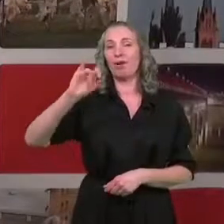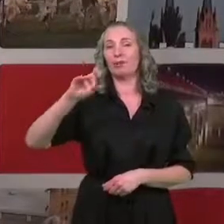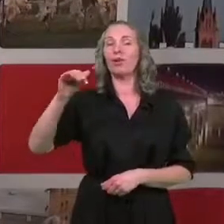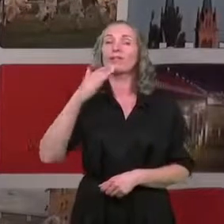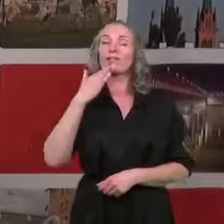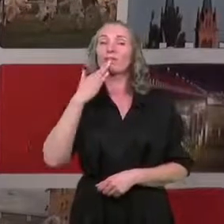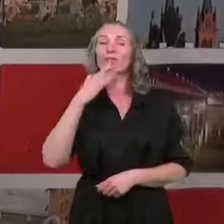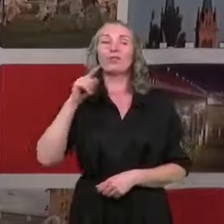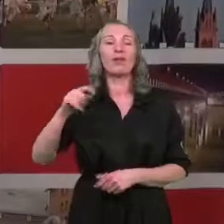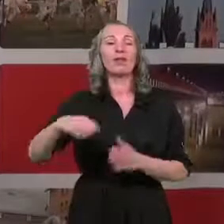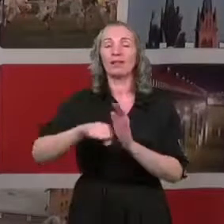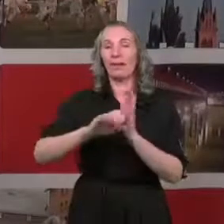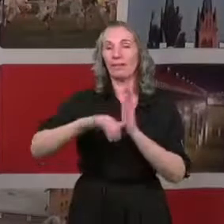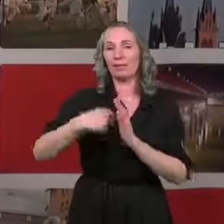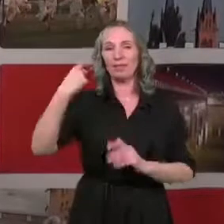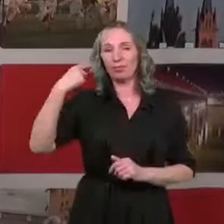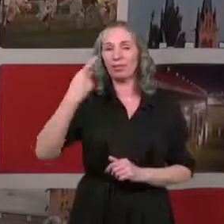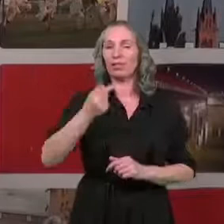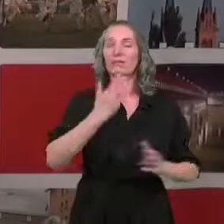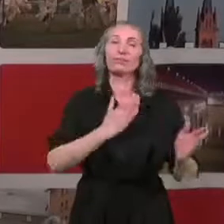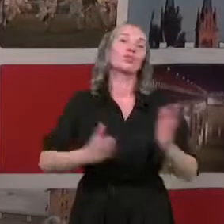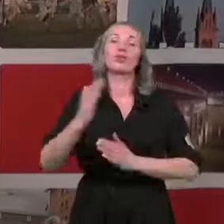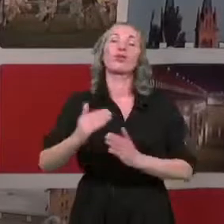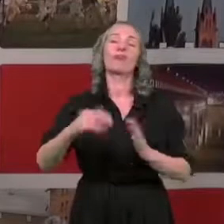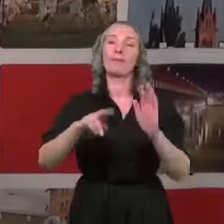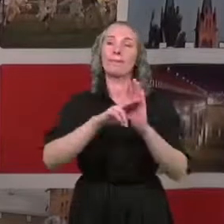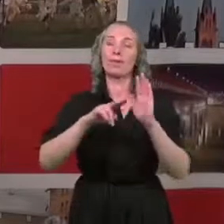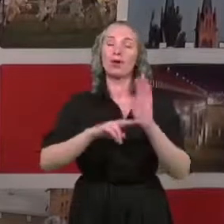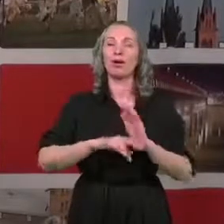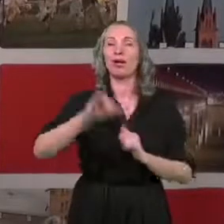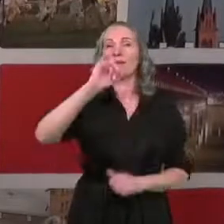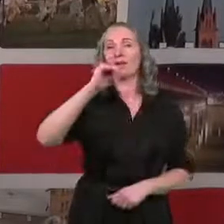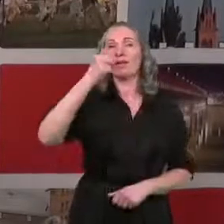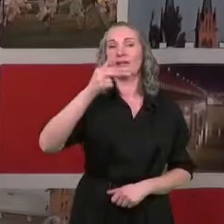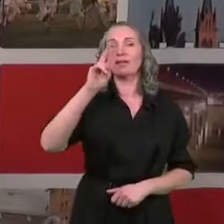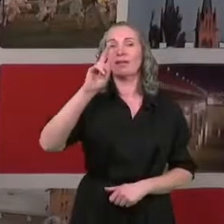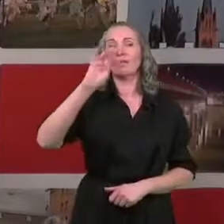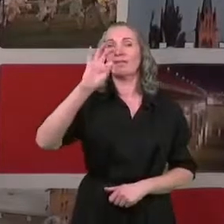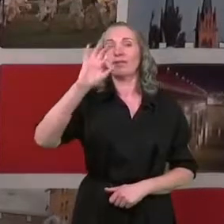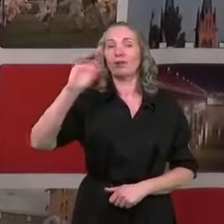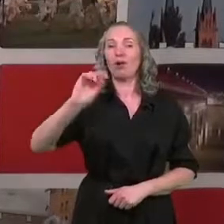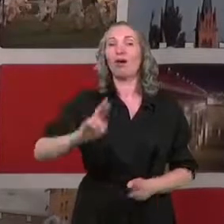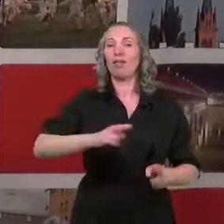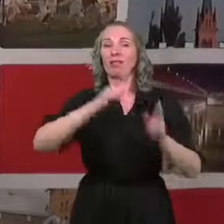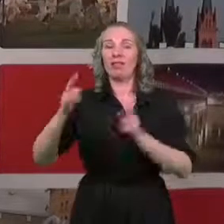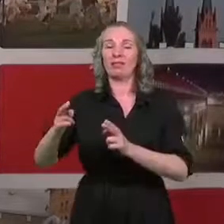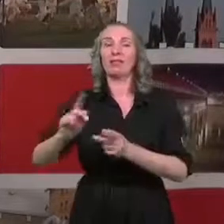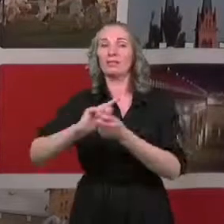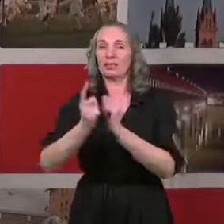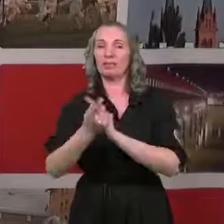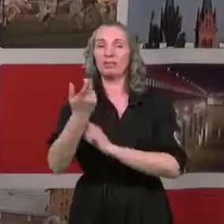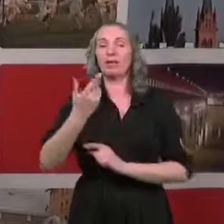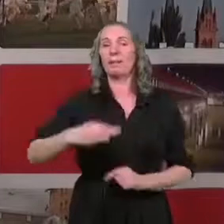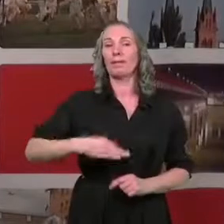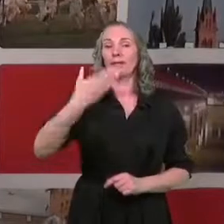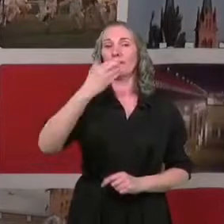że dla miasta Włocławek przygotowywany jest program In Vitro i właśnie jego dotyczy kolejne spotkanie. Pani Marta